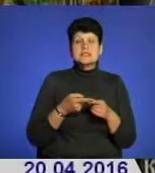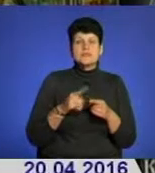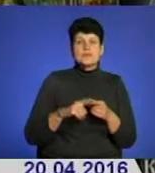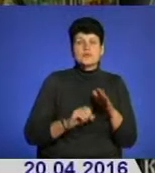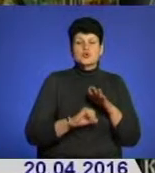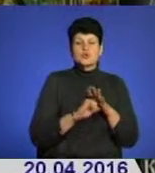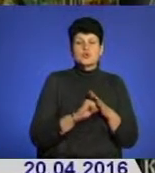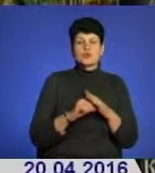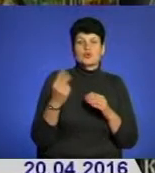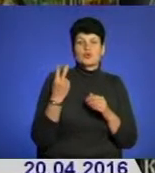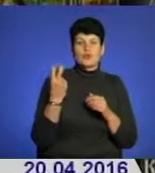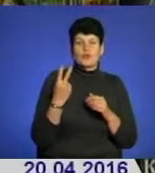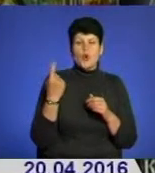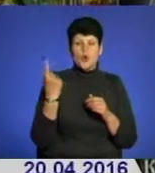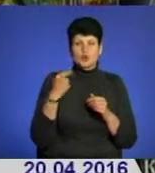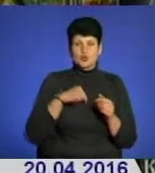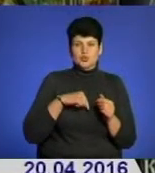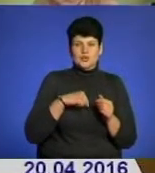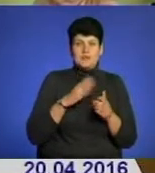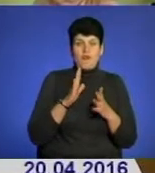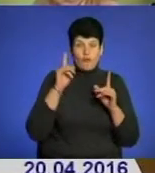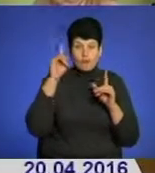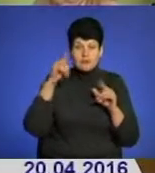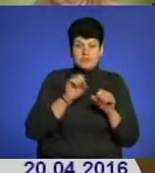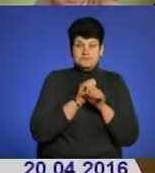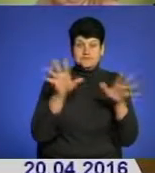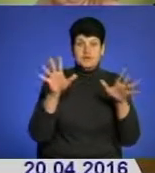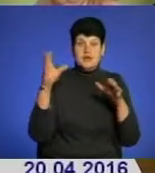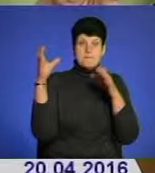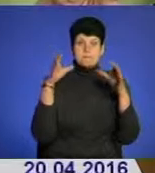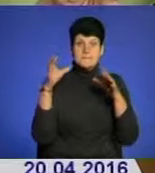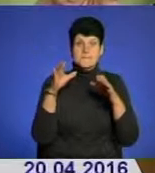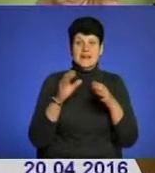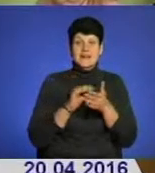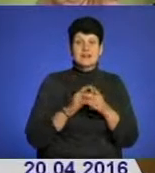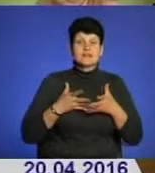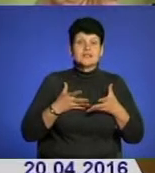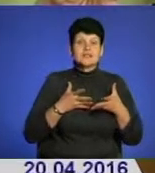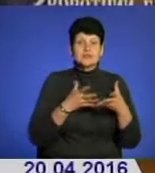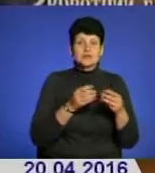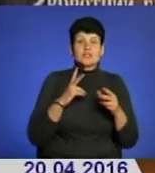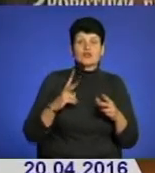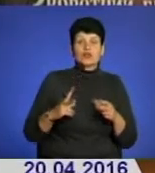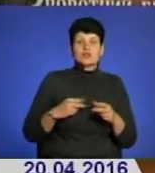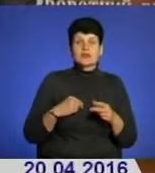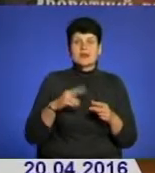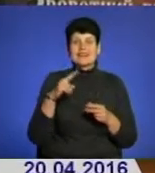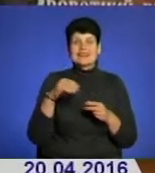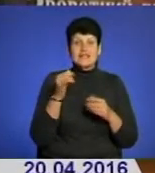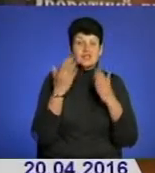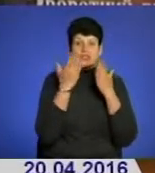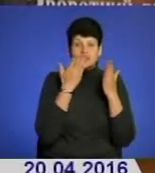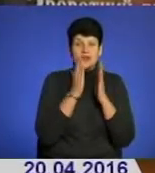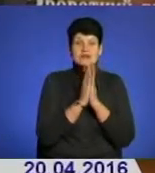історія про дводушника, що вміє розганяти хмари. А надихнула на написання донька. Даринка зачитувала з книжками Стефані